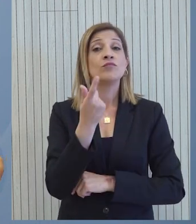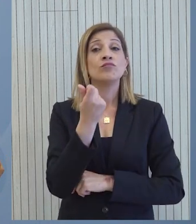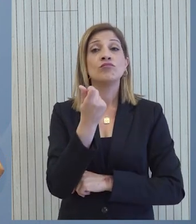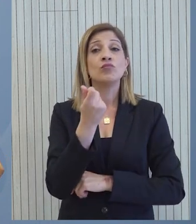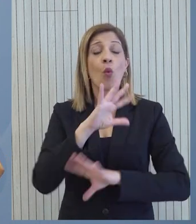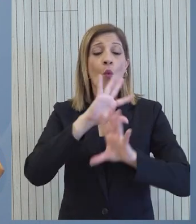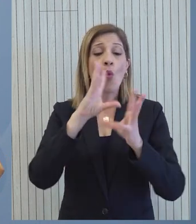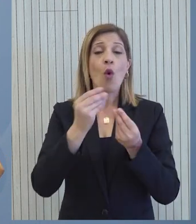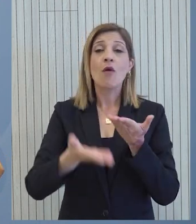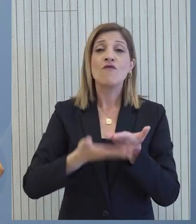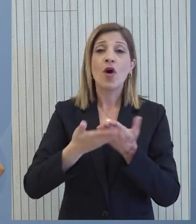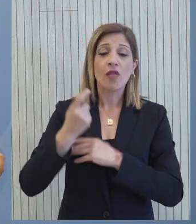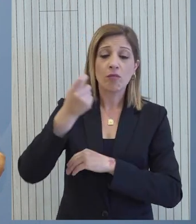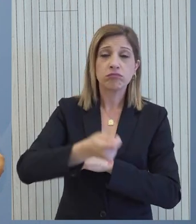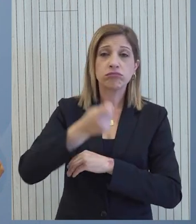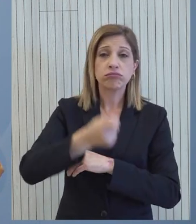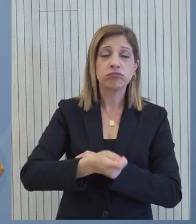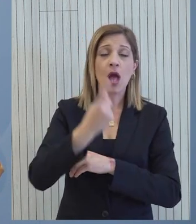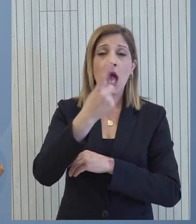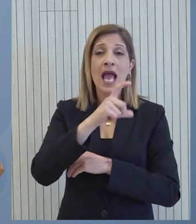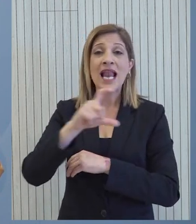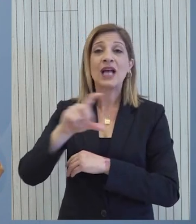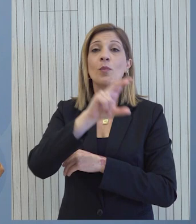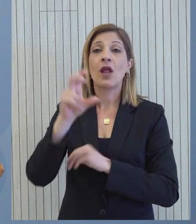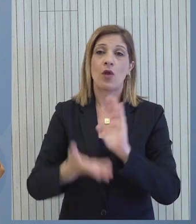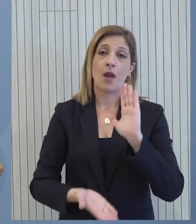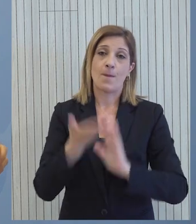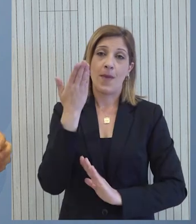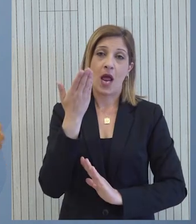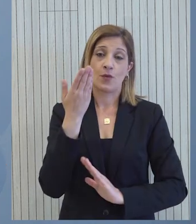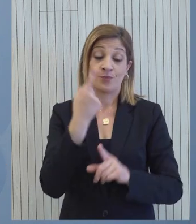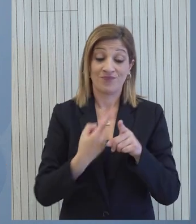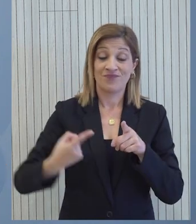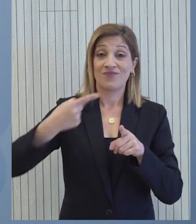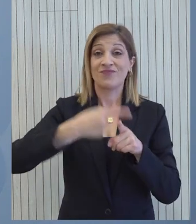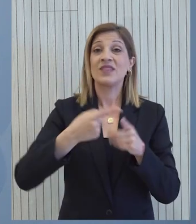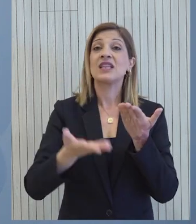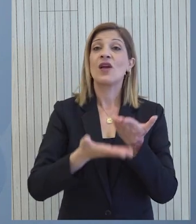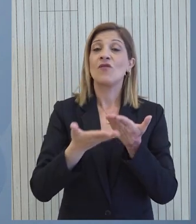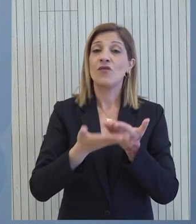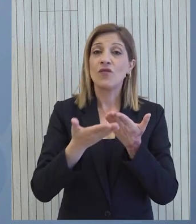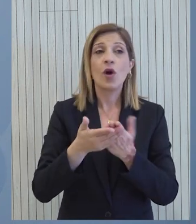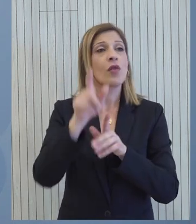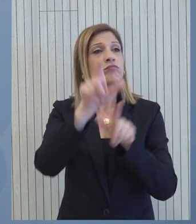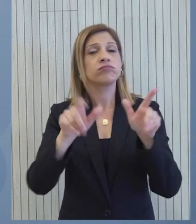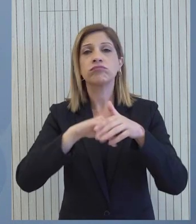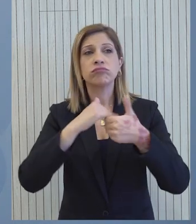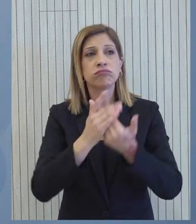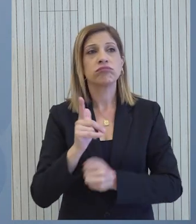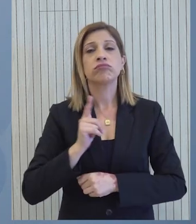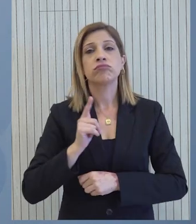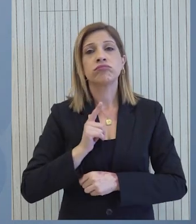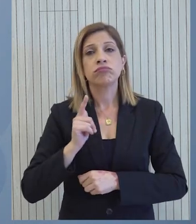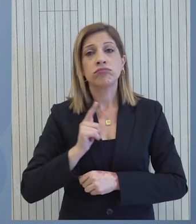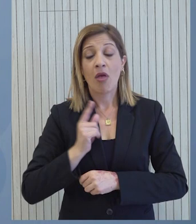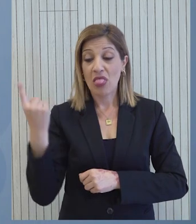ύψος της αποσταλθής σας βοήθειας υπερβαίνει το 1 εκατομμύριο δολαρίων. Επιπρόσθετη βοήθεια από εταίρους και ενδιαφερόμενα μέρη αναμένεται